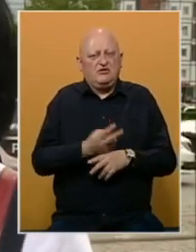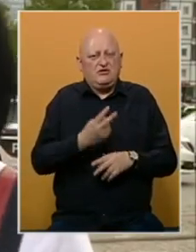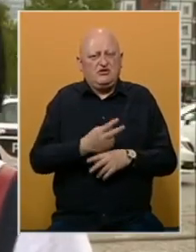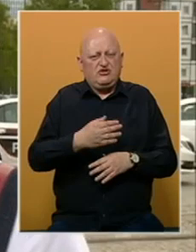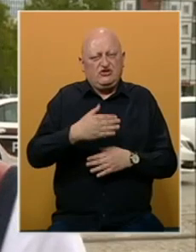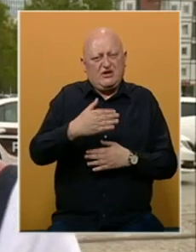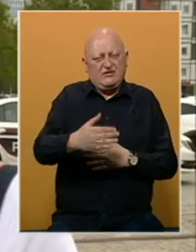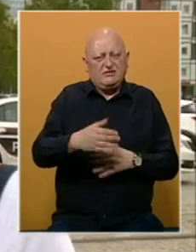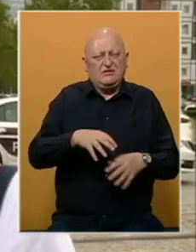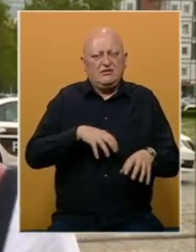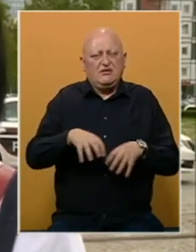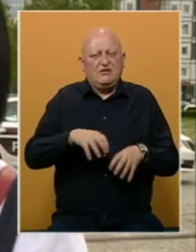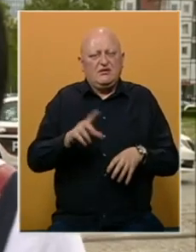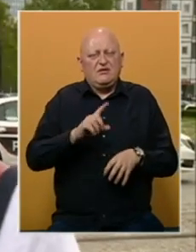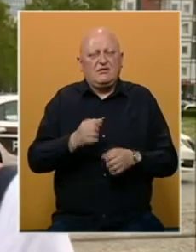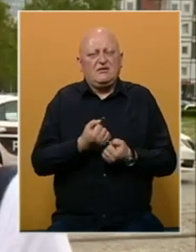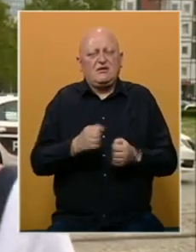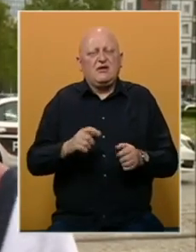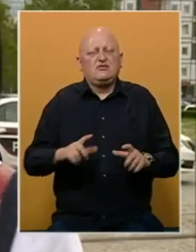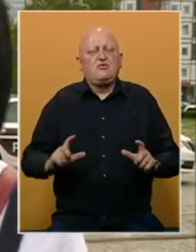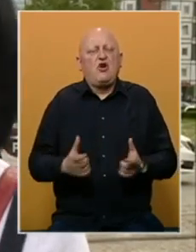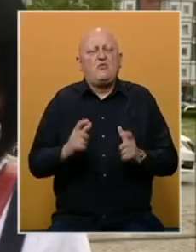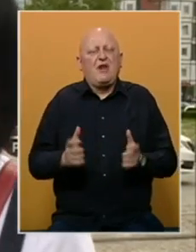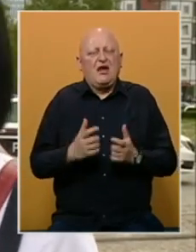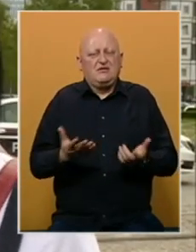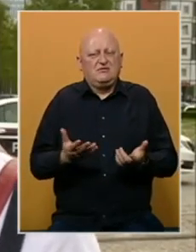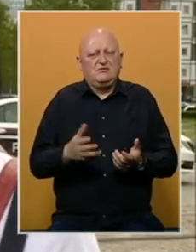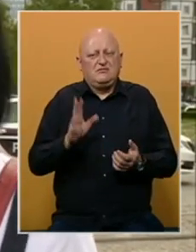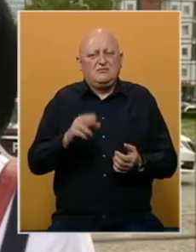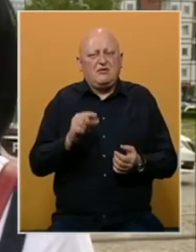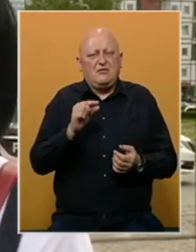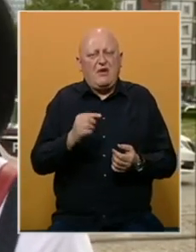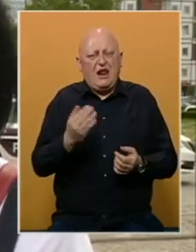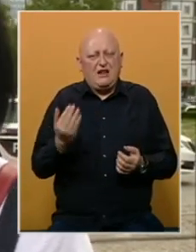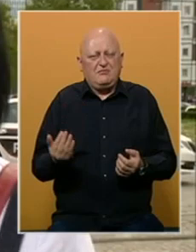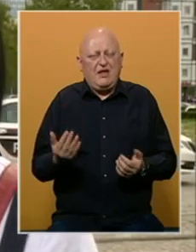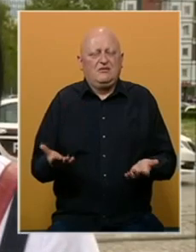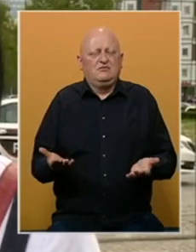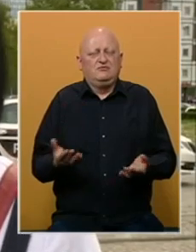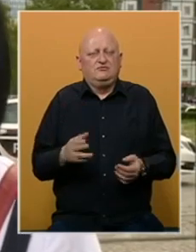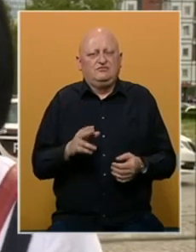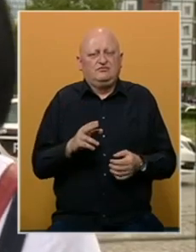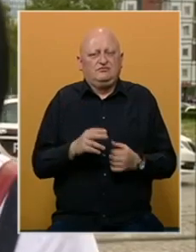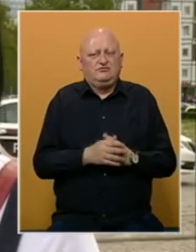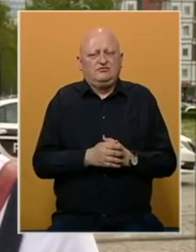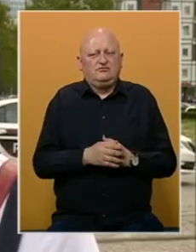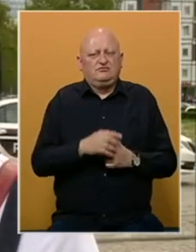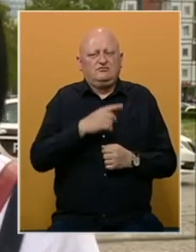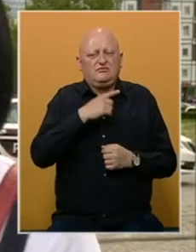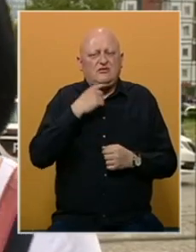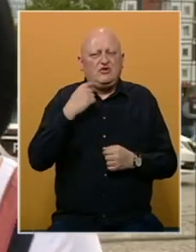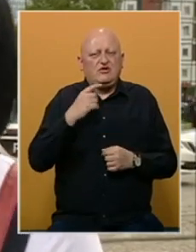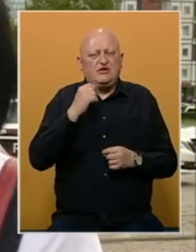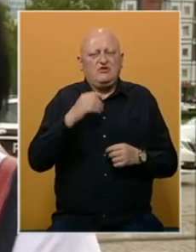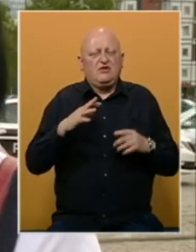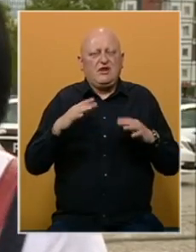strane radnika, nemamo slobodne praznike, imamo male plate, imamo dosta ljudi